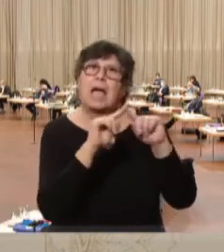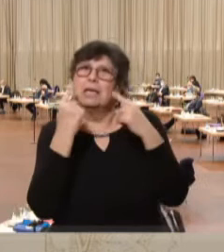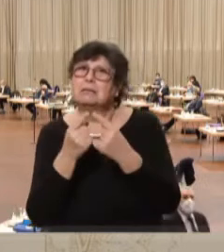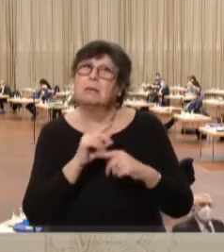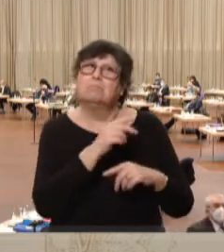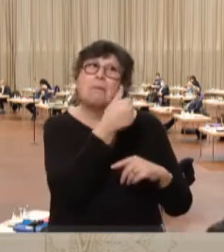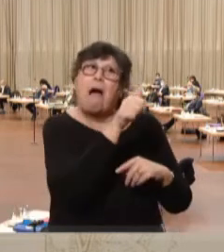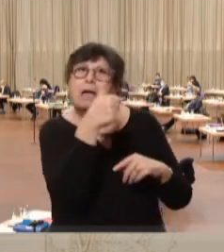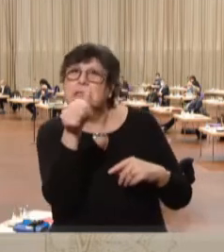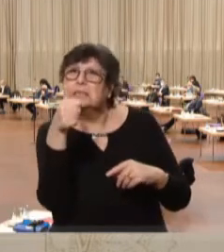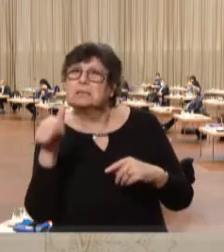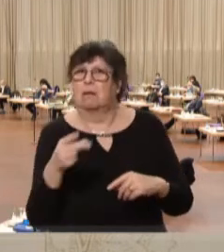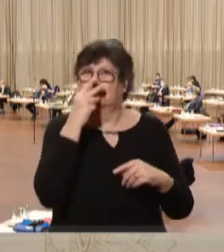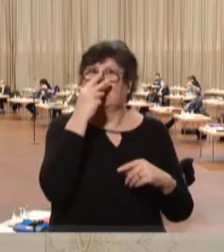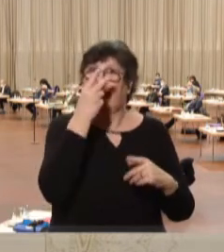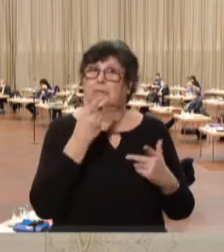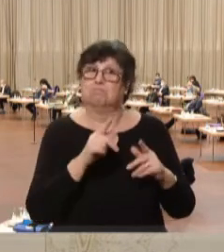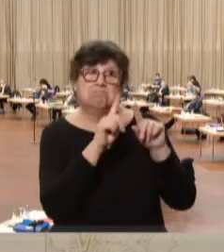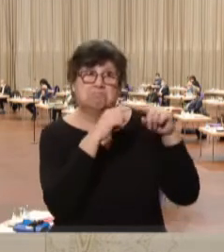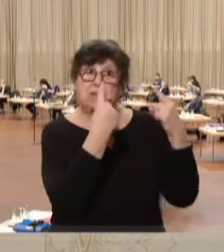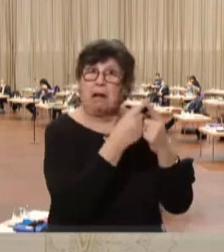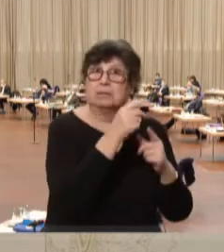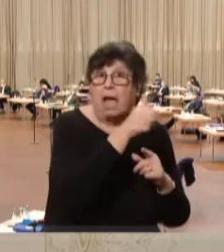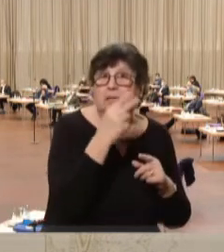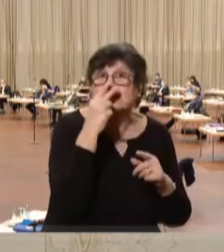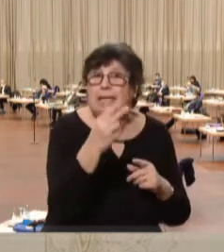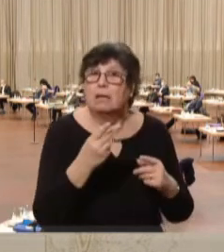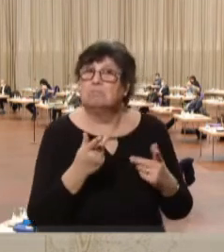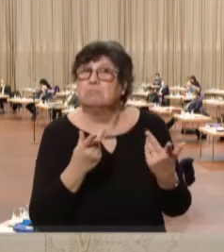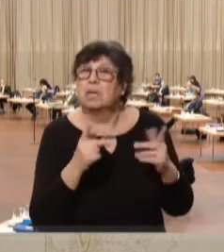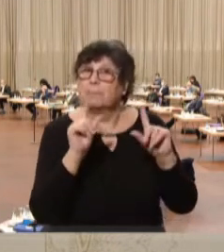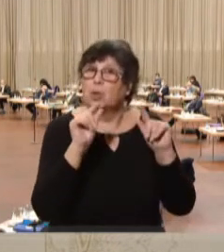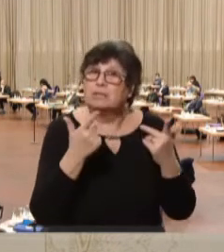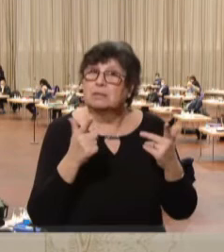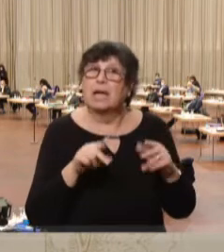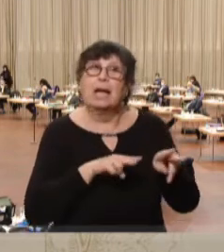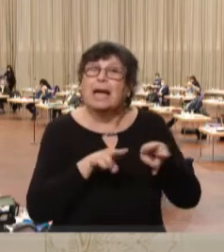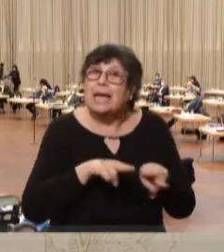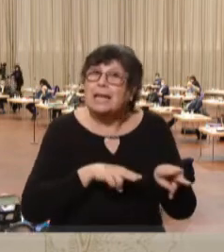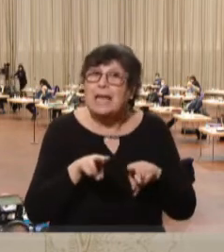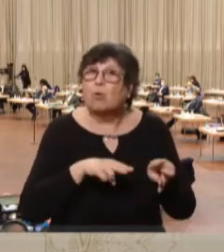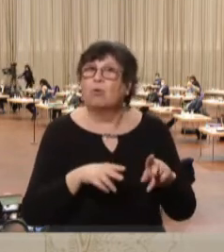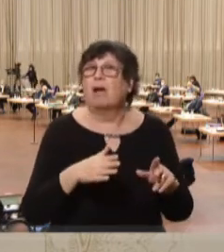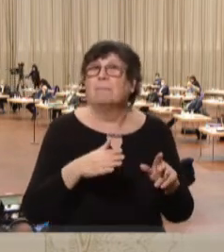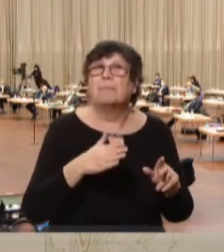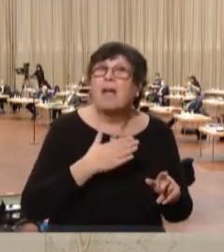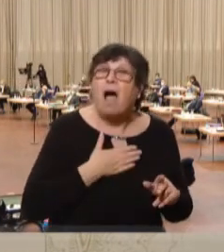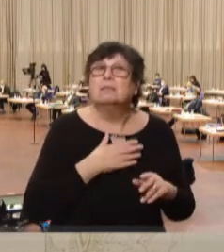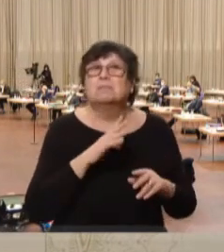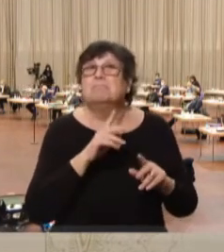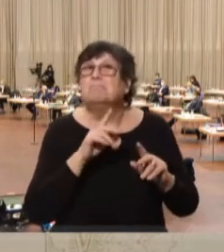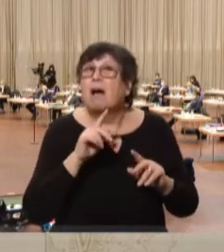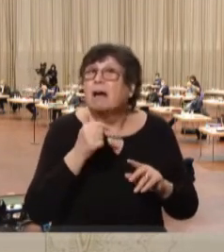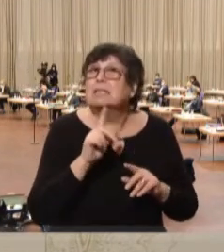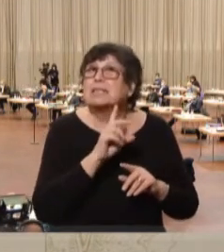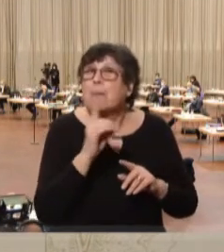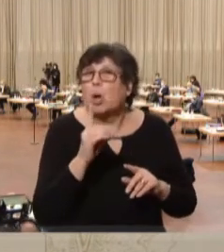auch diese Kreise mal einzeln sehen können. Also mit anderen Worten, die Regierungen haben ein Demokratieproblem und